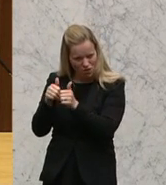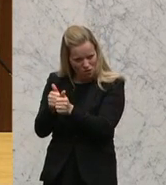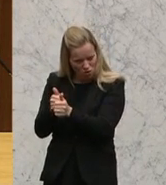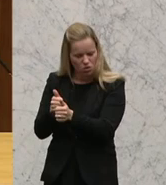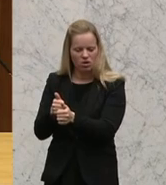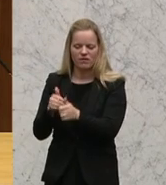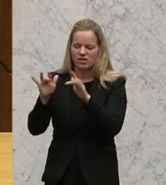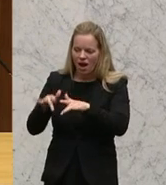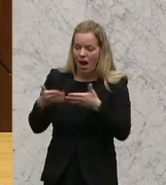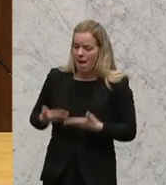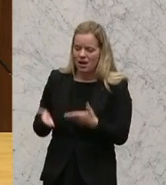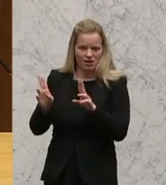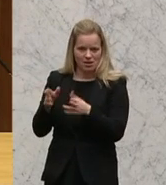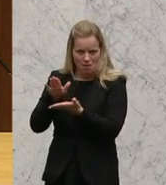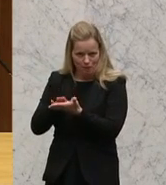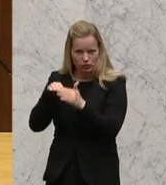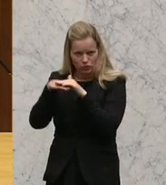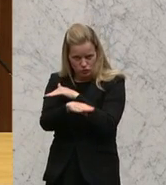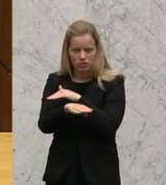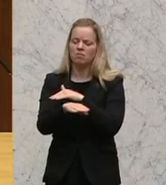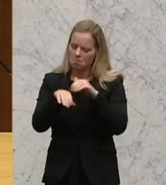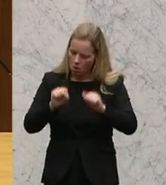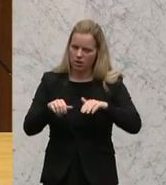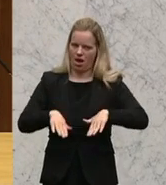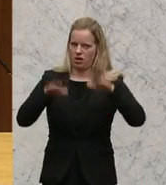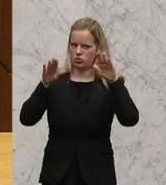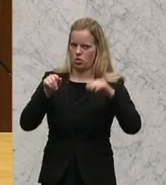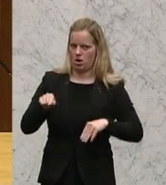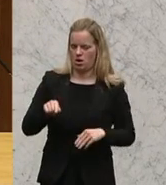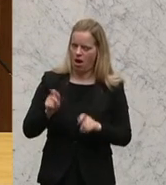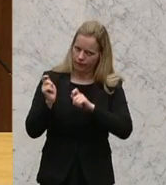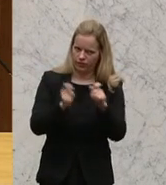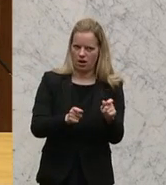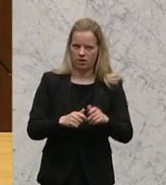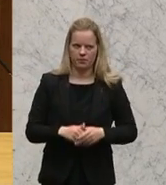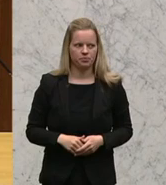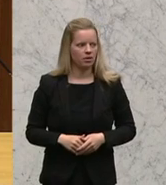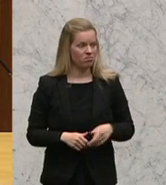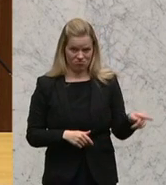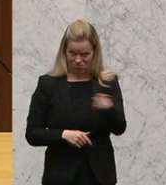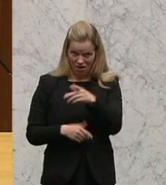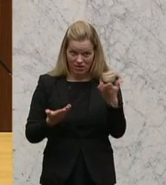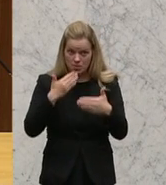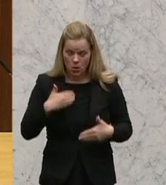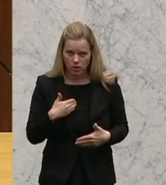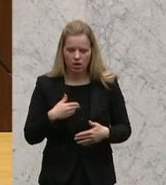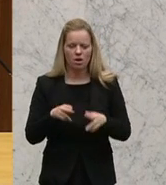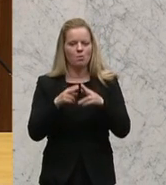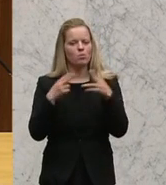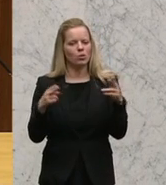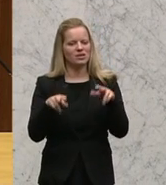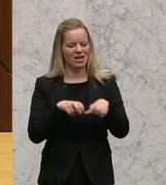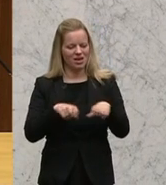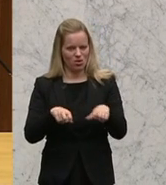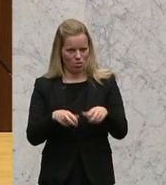er aus seinem Heimatland flüchten muss, einen Antrag auf Asyl zu stellen. Und das, was wir hier heute machen wollen, ist, dass Sie mit einem Beschluss der Bundesregierung